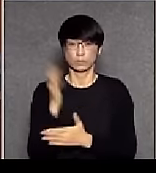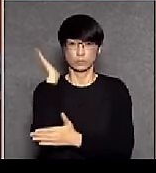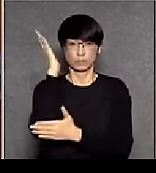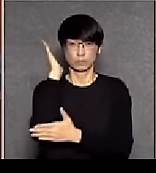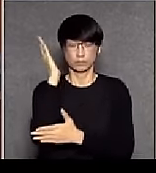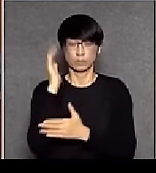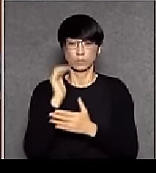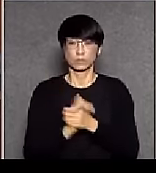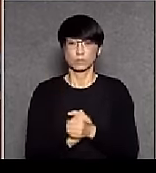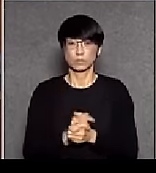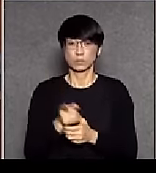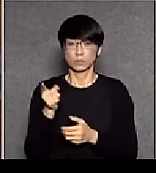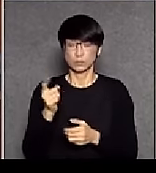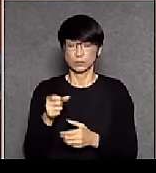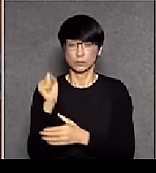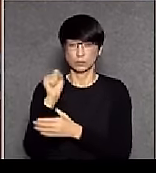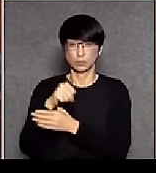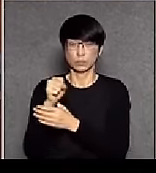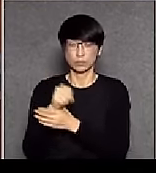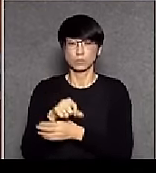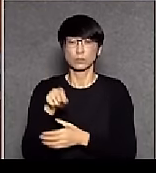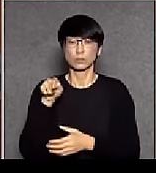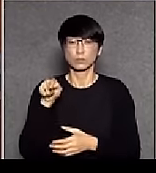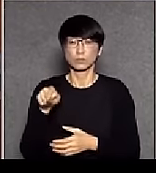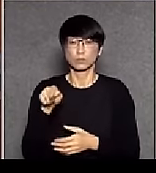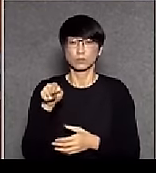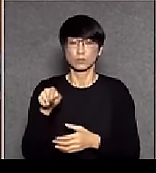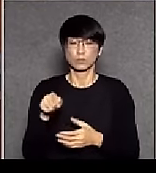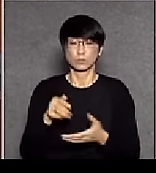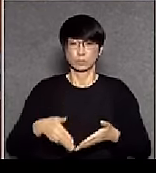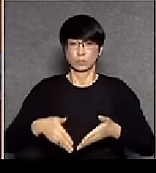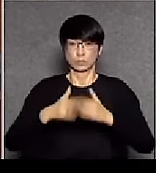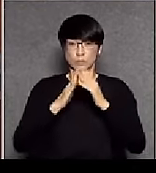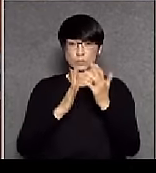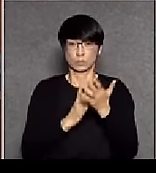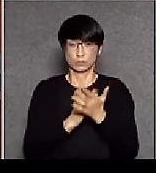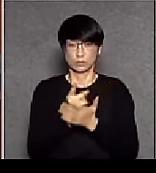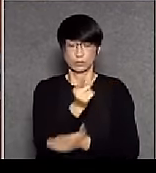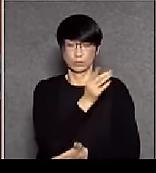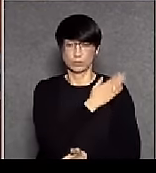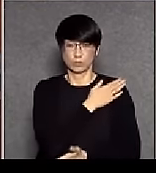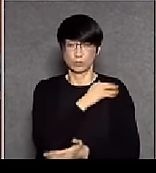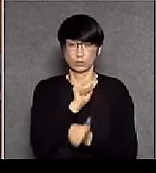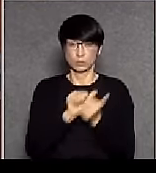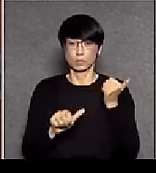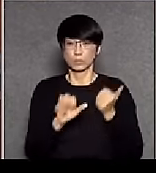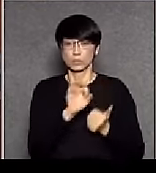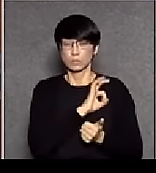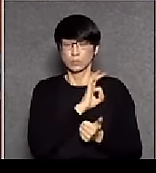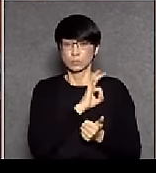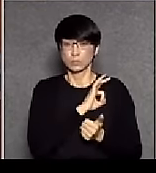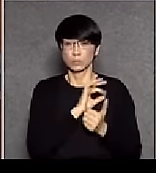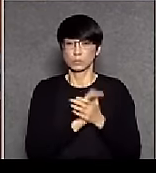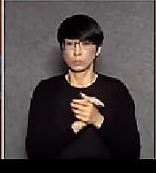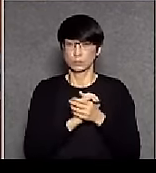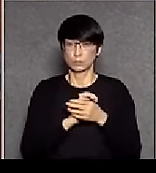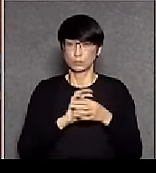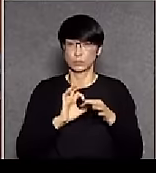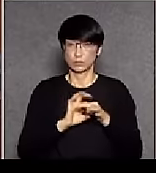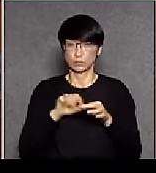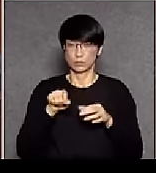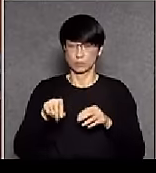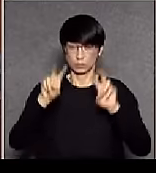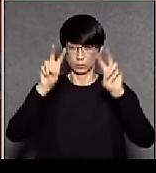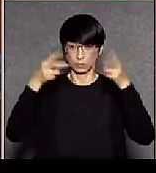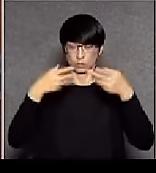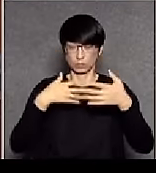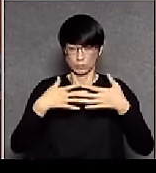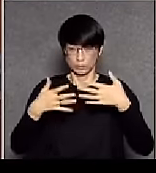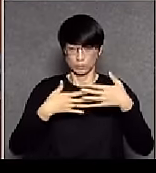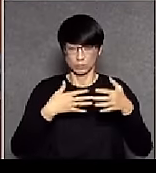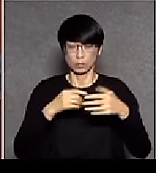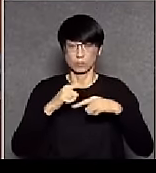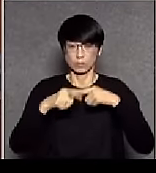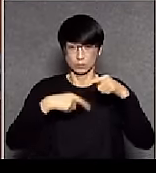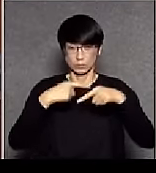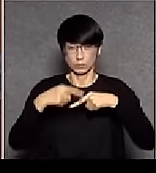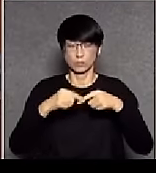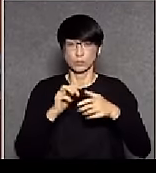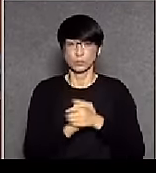贊成這個成立這個專政委員會就這個議題討論我覺得他的發言